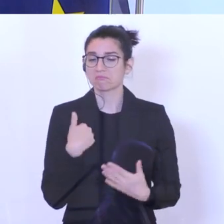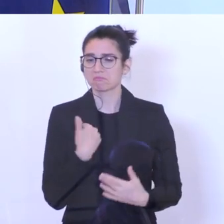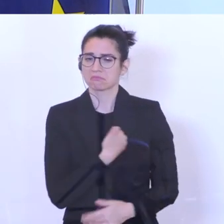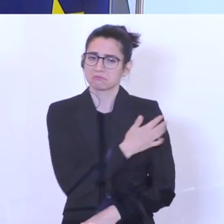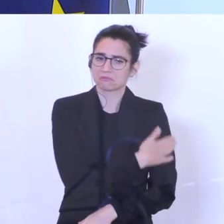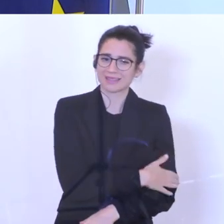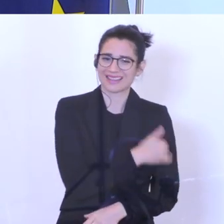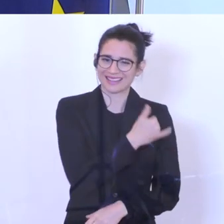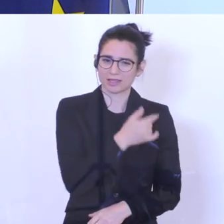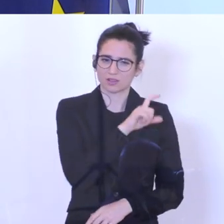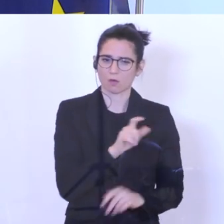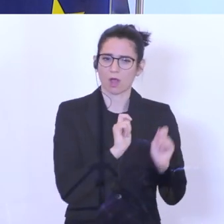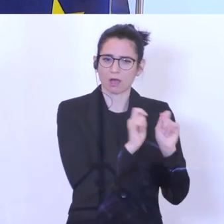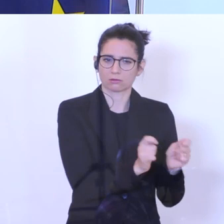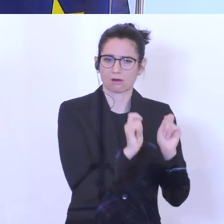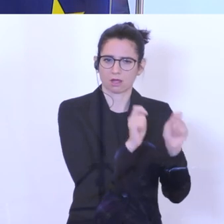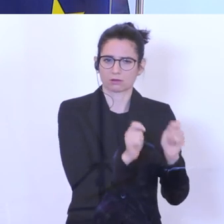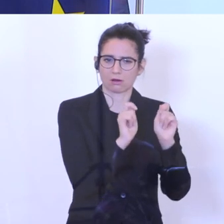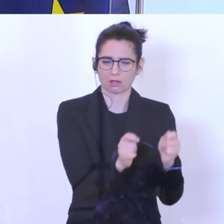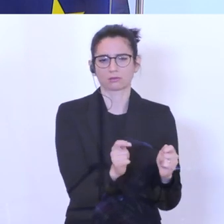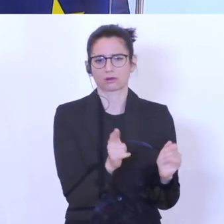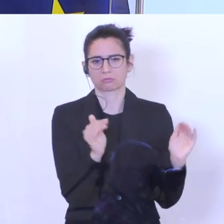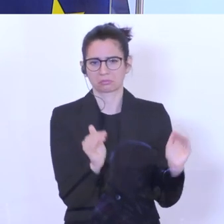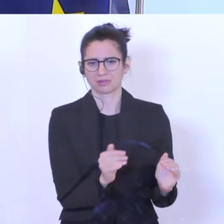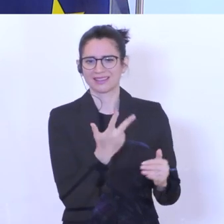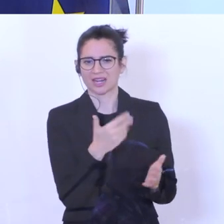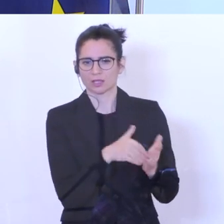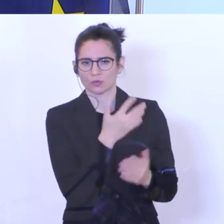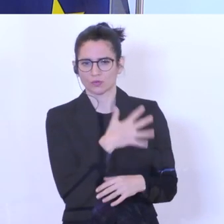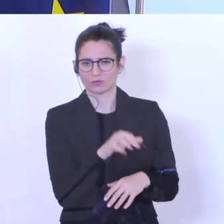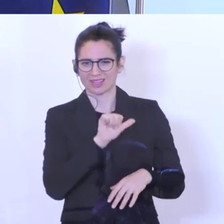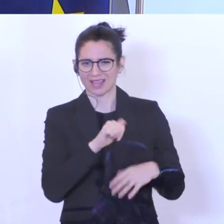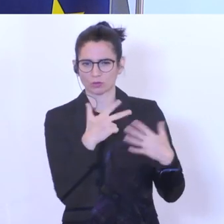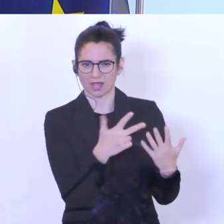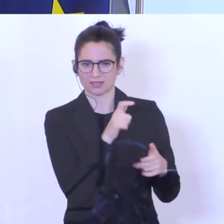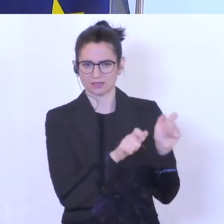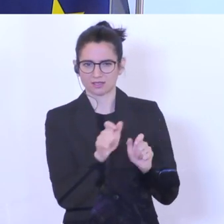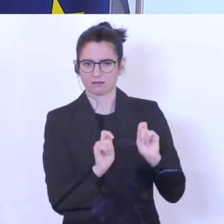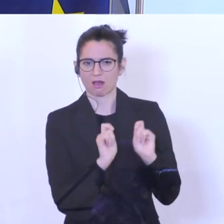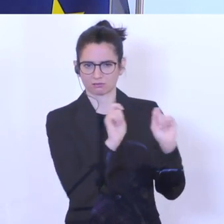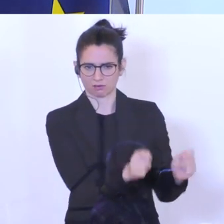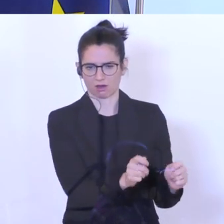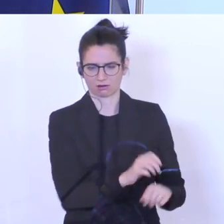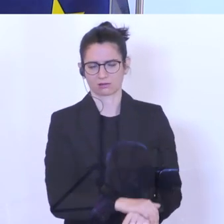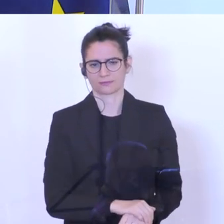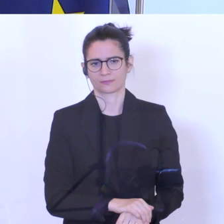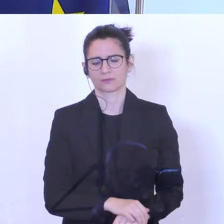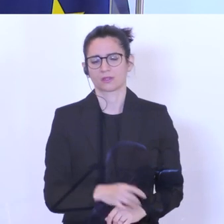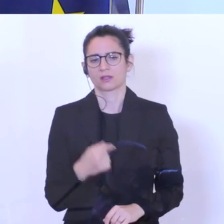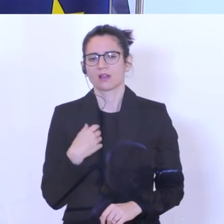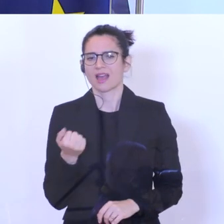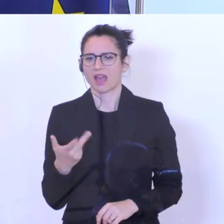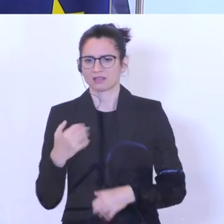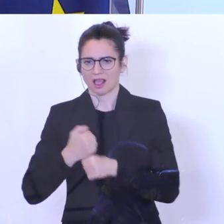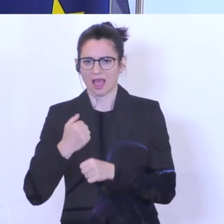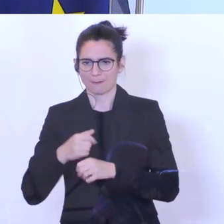Anträgen pro Wochen ist es weiterhin niedrig. Es sind 3.581 Anträge eingegangen und die Anzahl